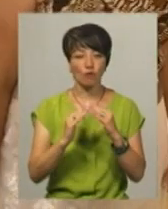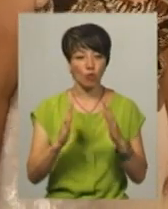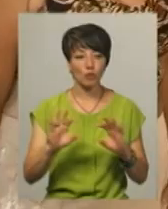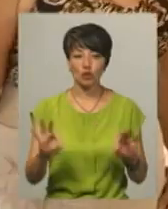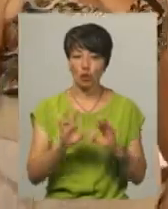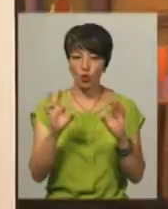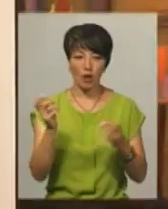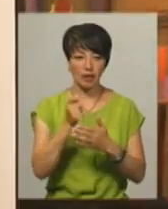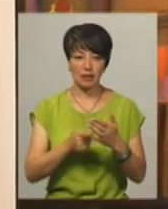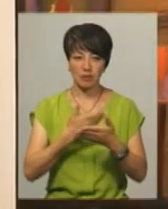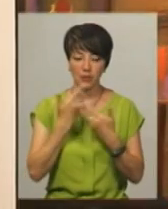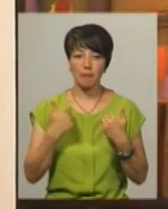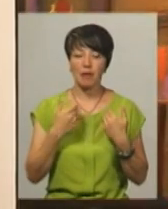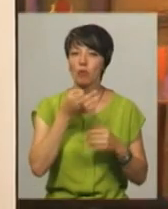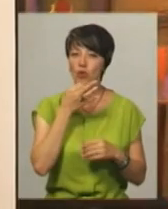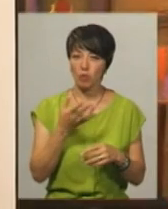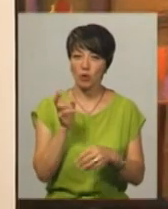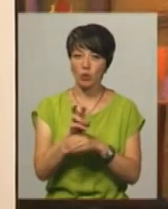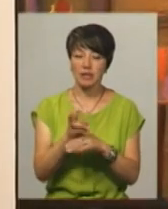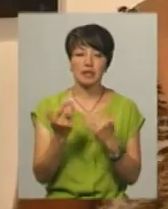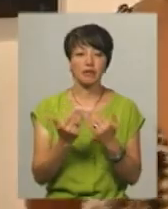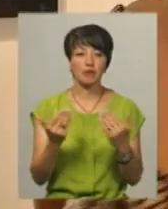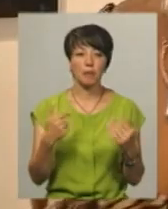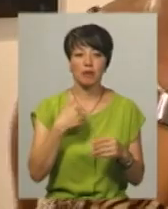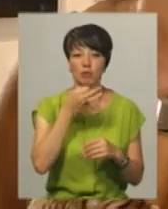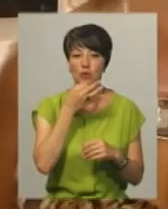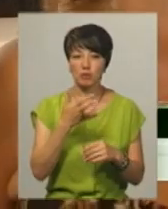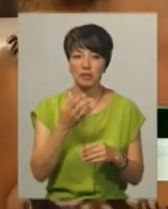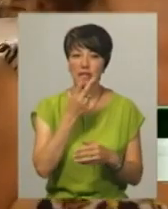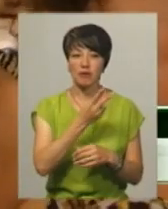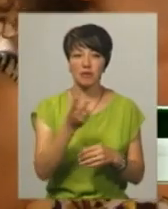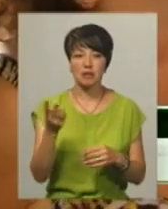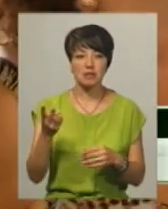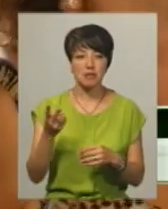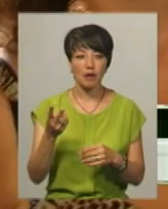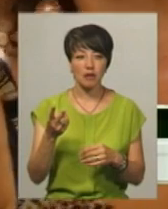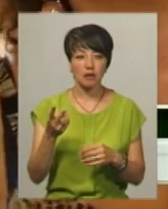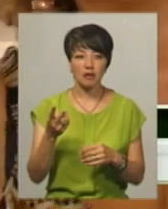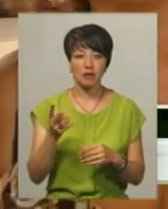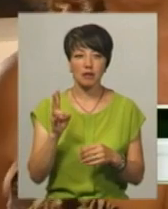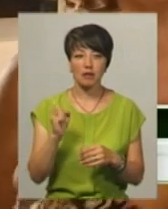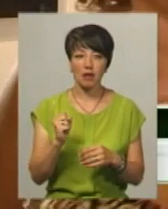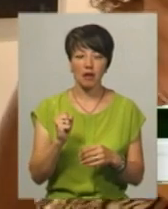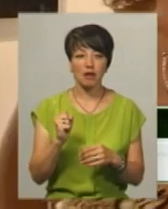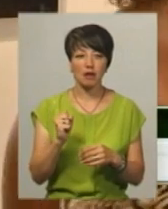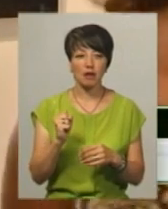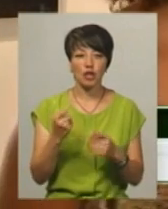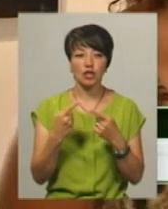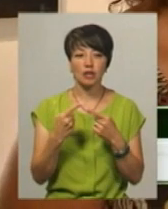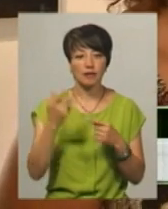жодної картини. Мені подобається ходити на виставки, мені подобається дивитися на другі